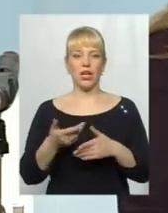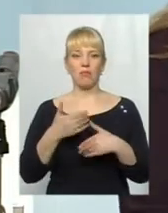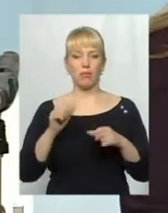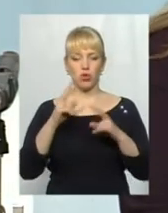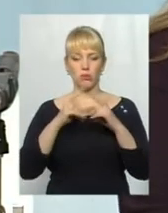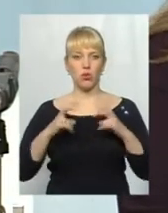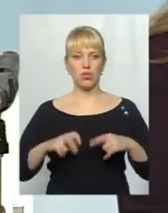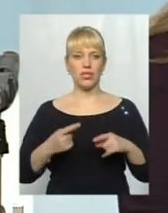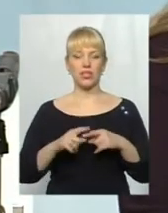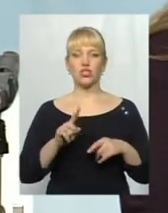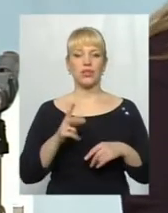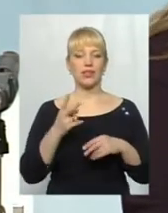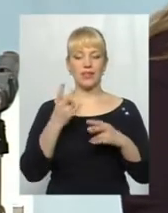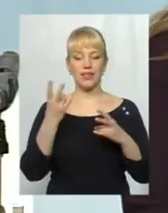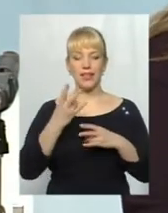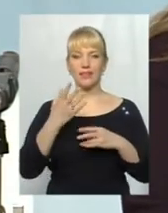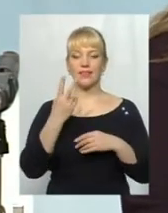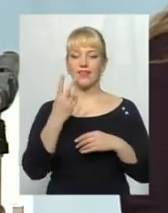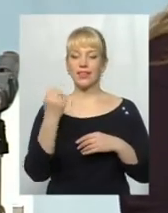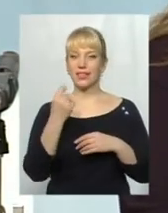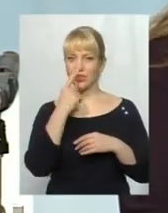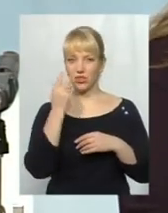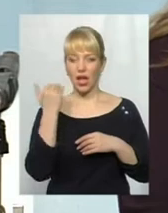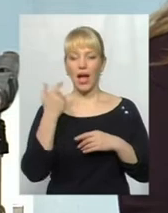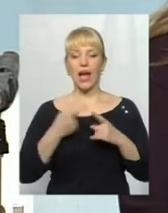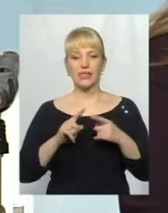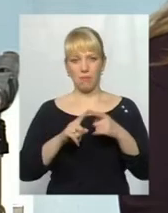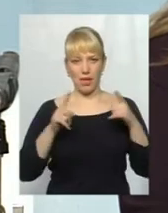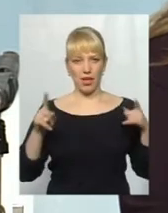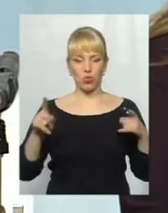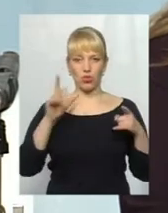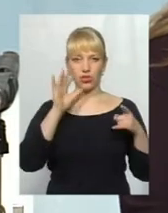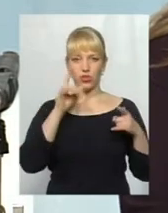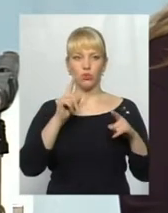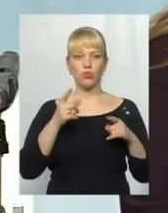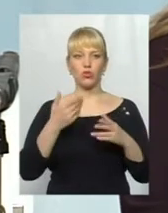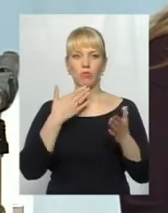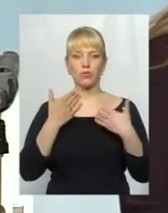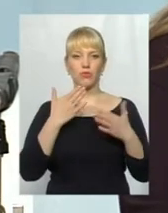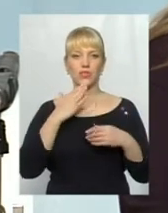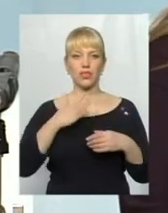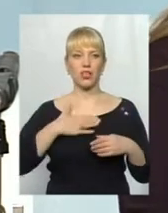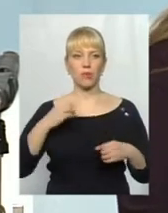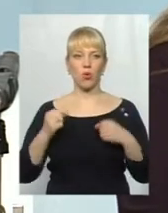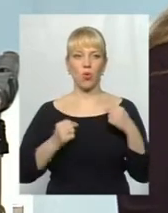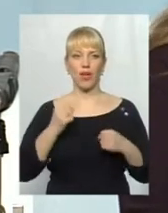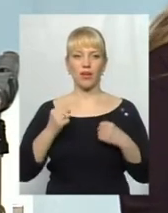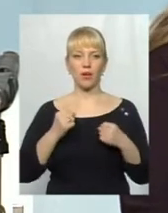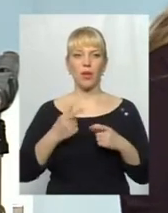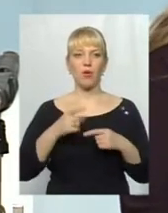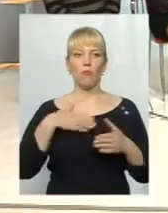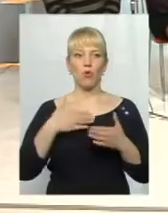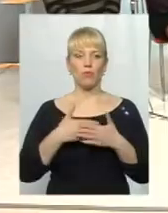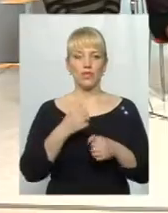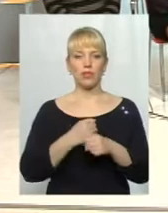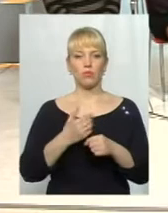розглядати не те, що сталося дві неділі, а це певний період часу, тому що поспілкувавшися з нашими колегами по громадській